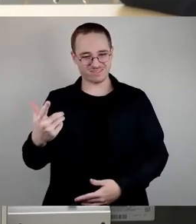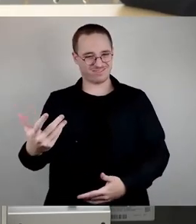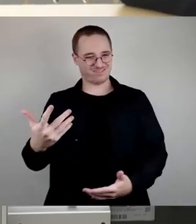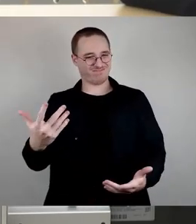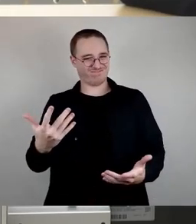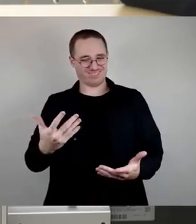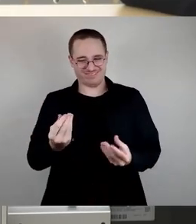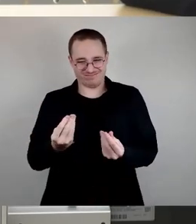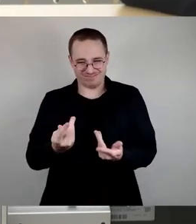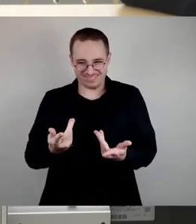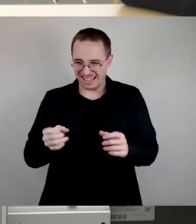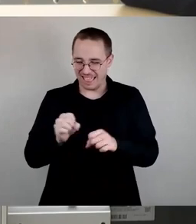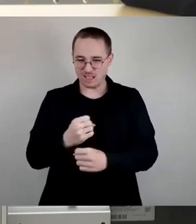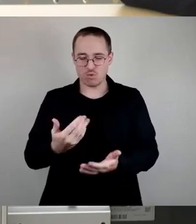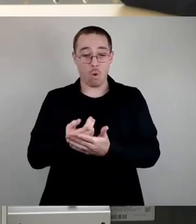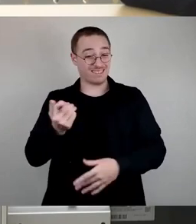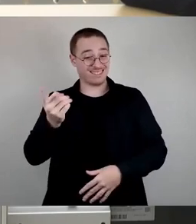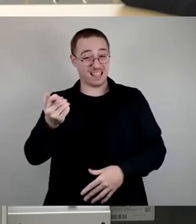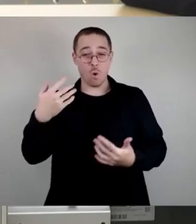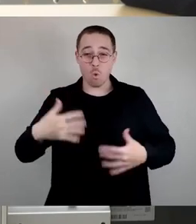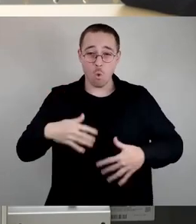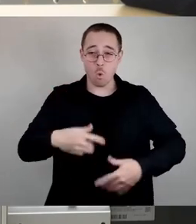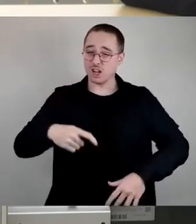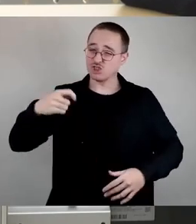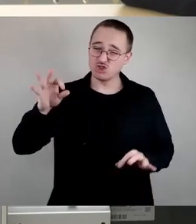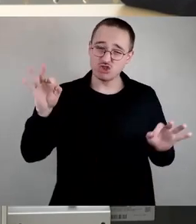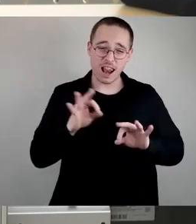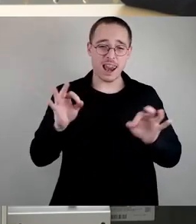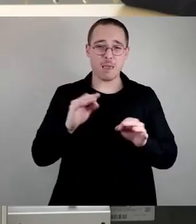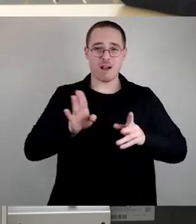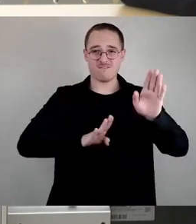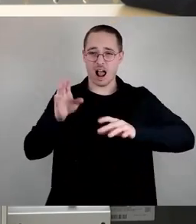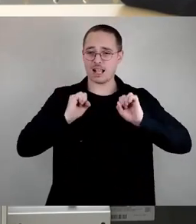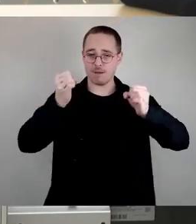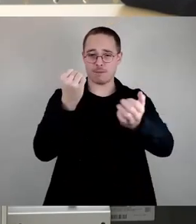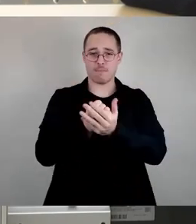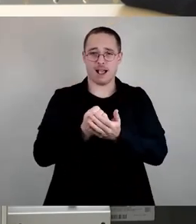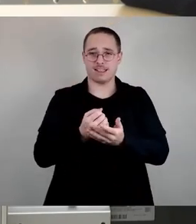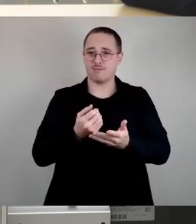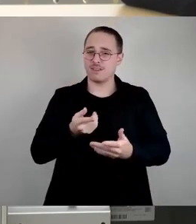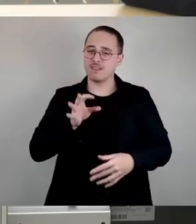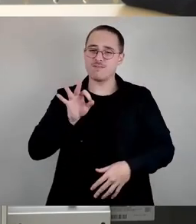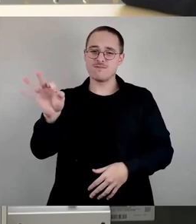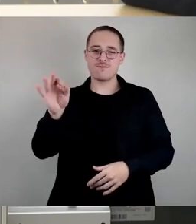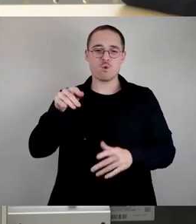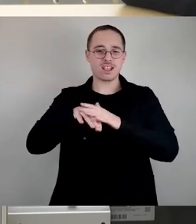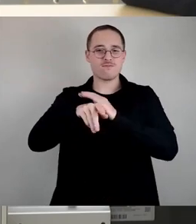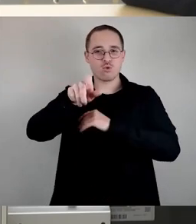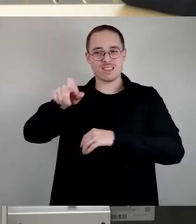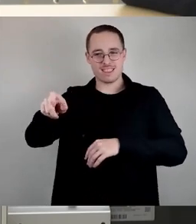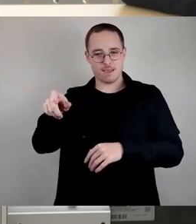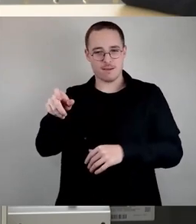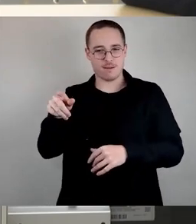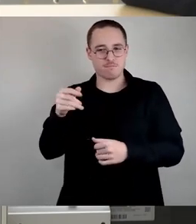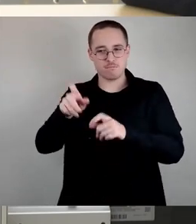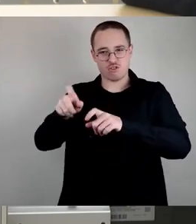übelsten Wahlkampf auf Kosten der geflüchteten Menschen, die unsere Hilfe brauchen, weil Sie Angst haben vor den Nazis da drüben bei